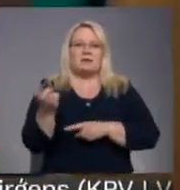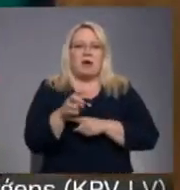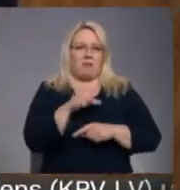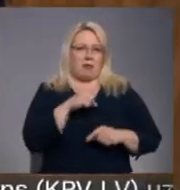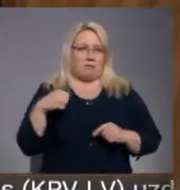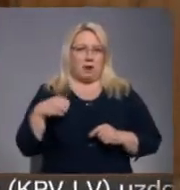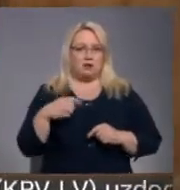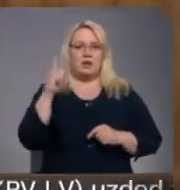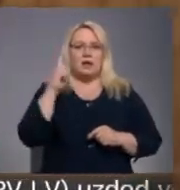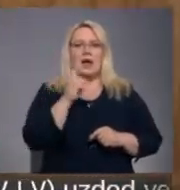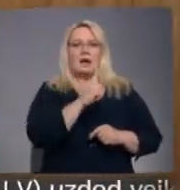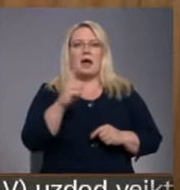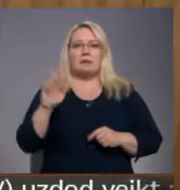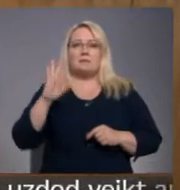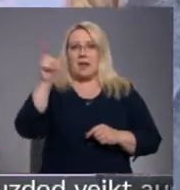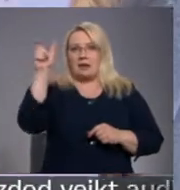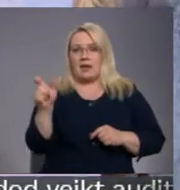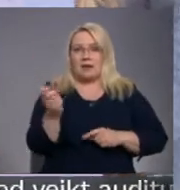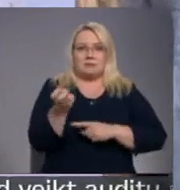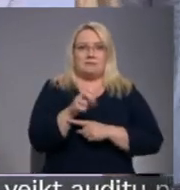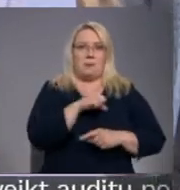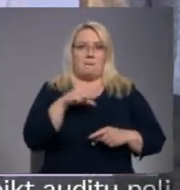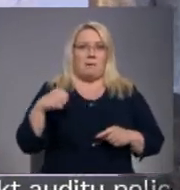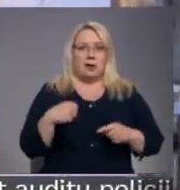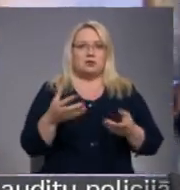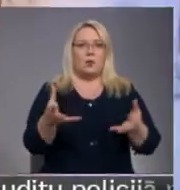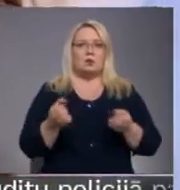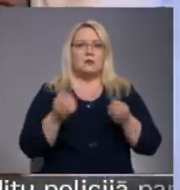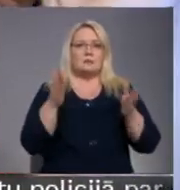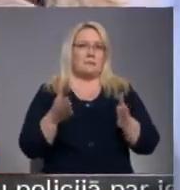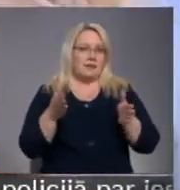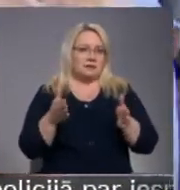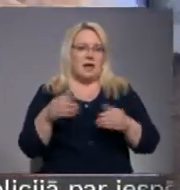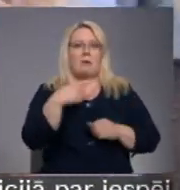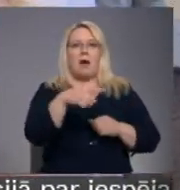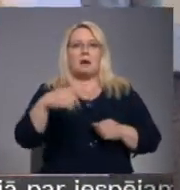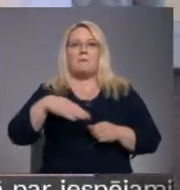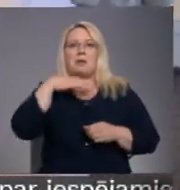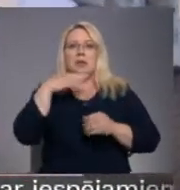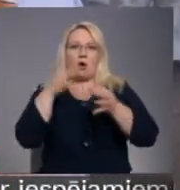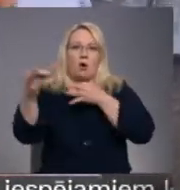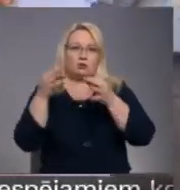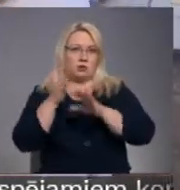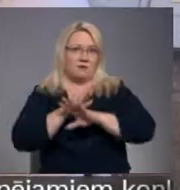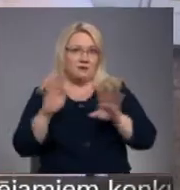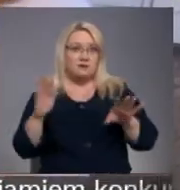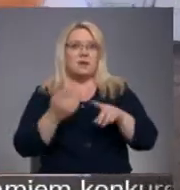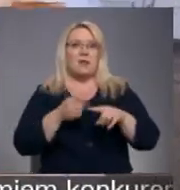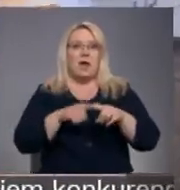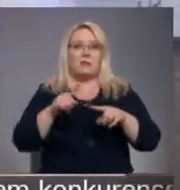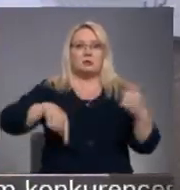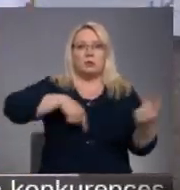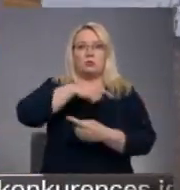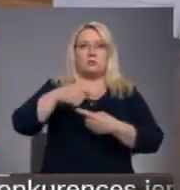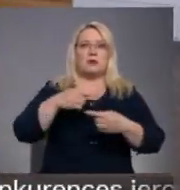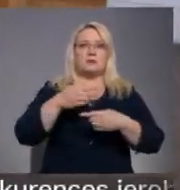Taču tikai katrs piektais, kurš ieradies pats, tiešām tiek uzņemts slimnīcā, pārējiem pietiek ar konsultāciju. Tieši tāpēc plūsmas